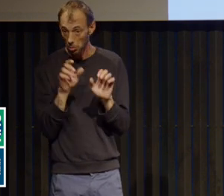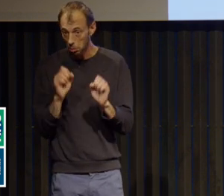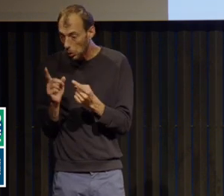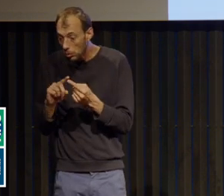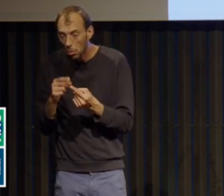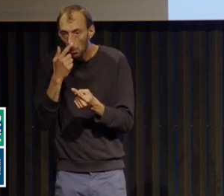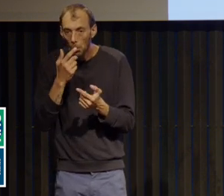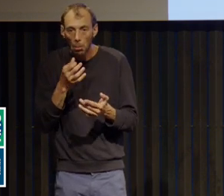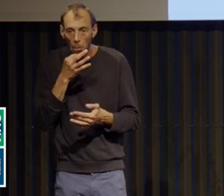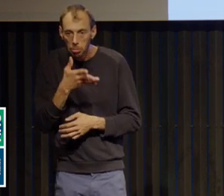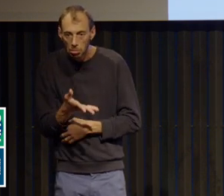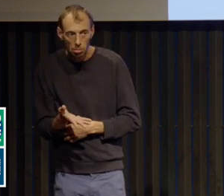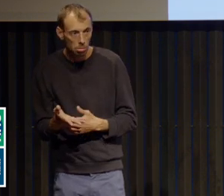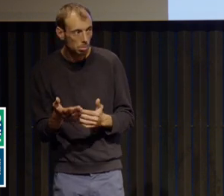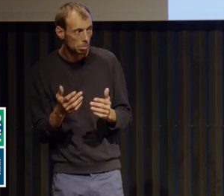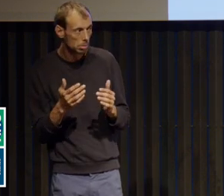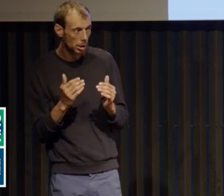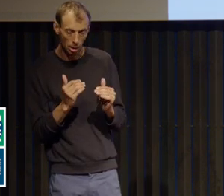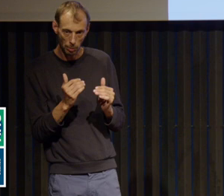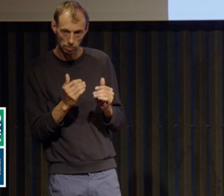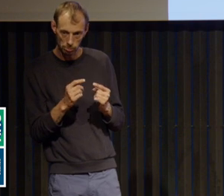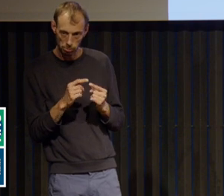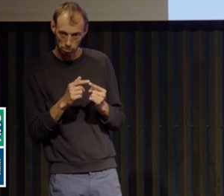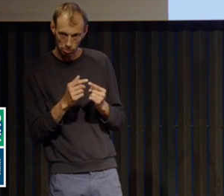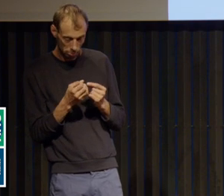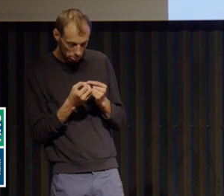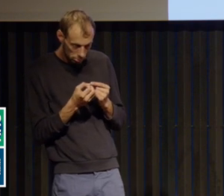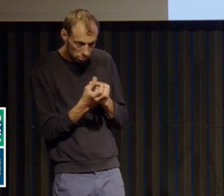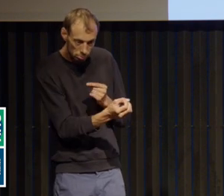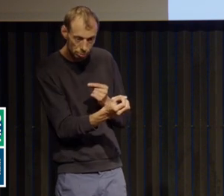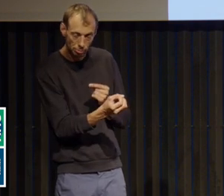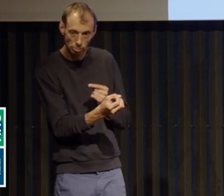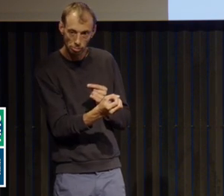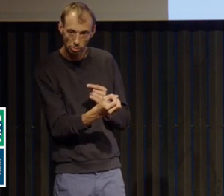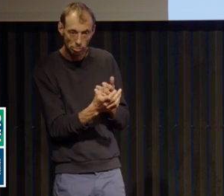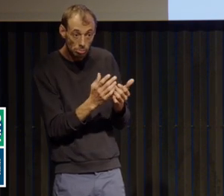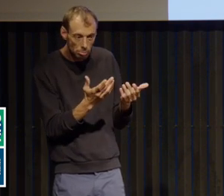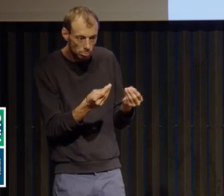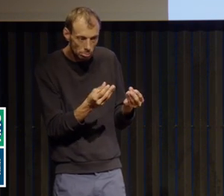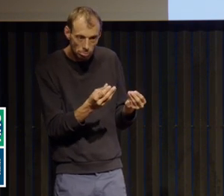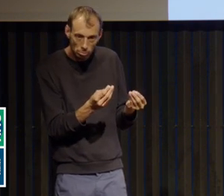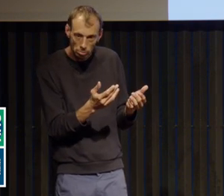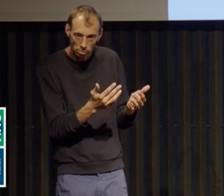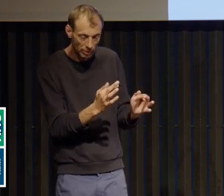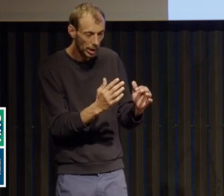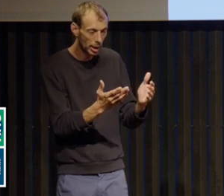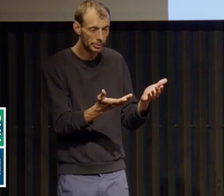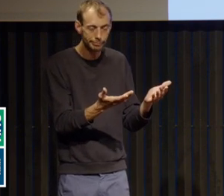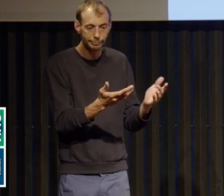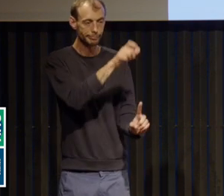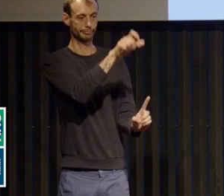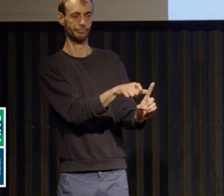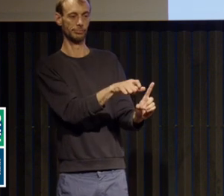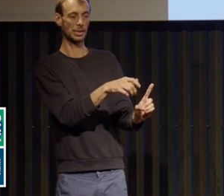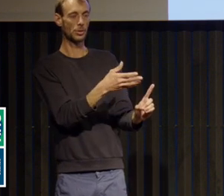mais qui, quand même, jouent, interviennent dans cet équilibre très,